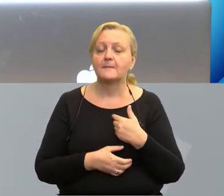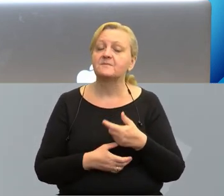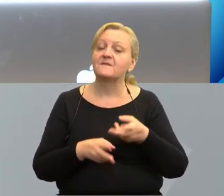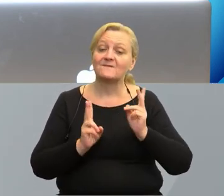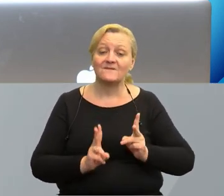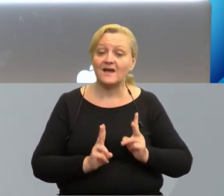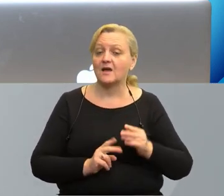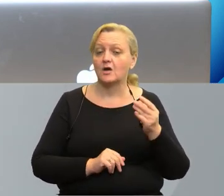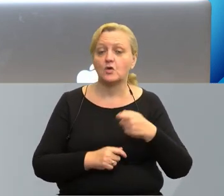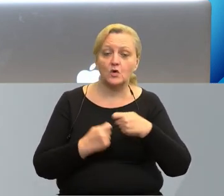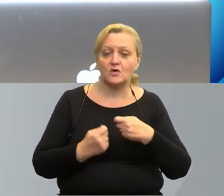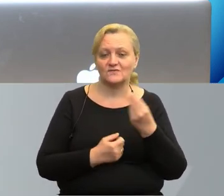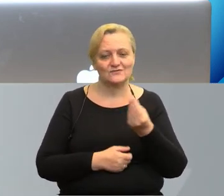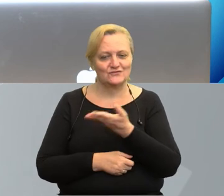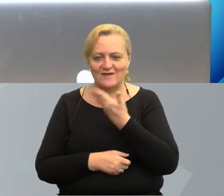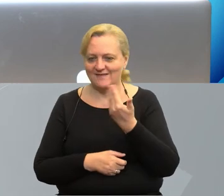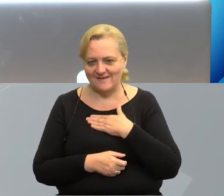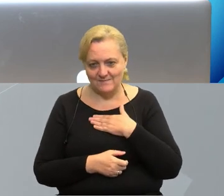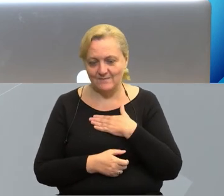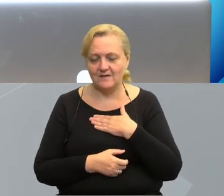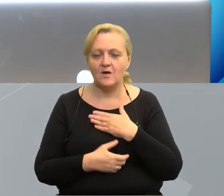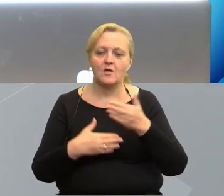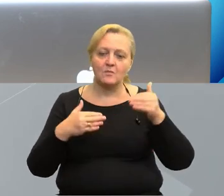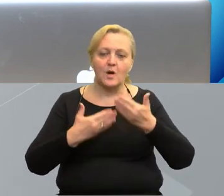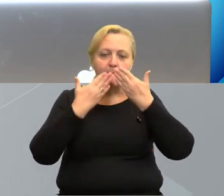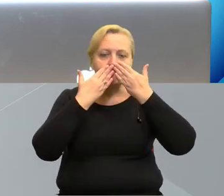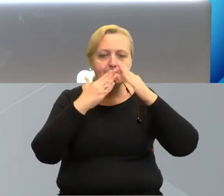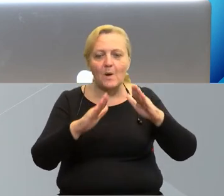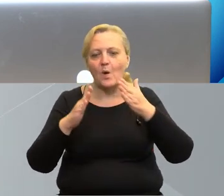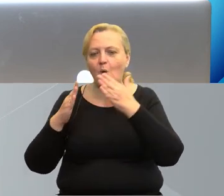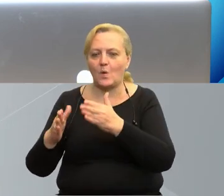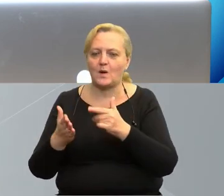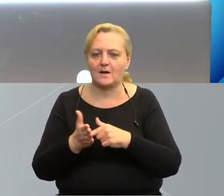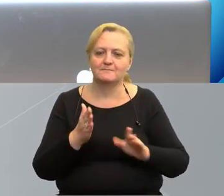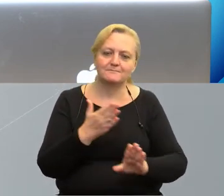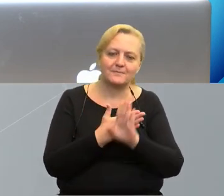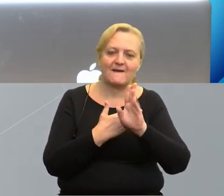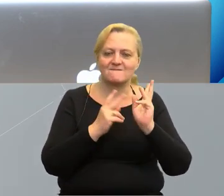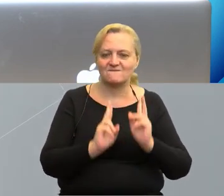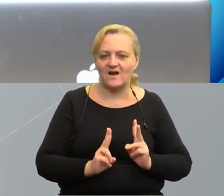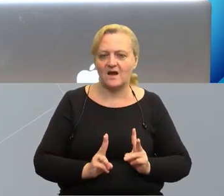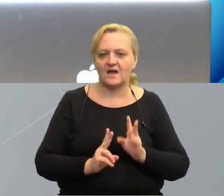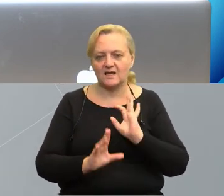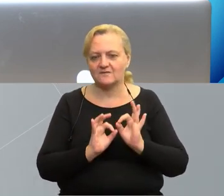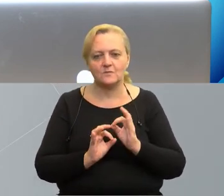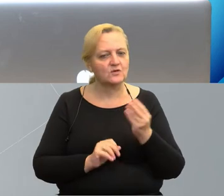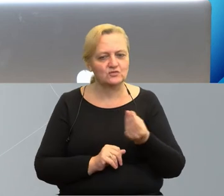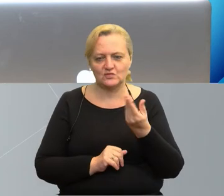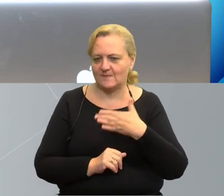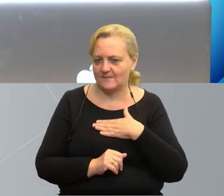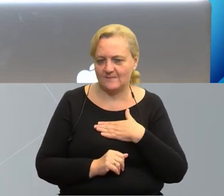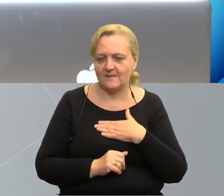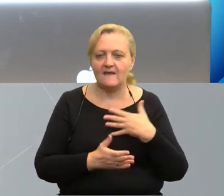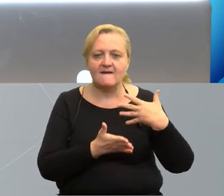konkretnych rozwiązań wdrożeniowych, które moglibyśmy pokazać Państwu, zaprezentować konkretne informacje,